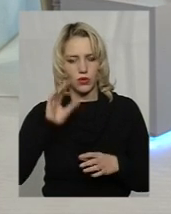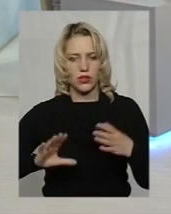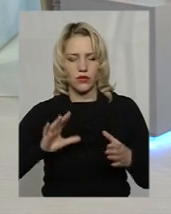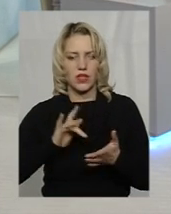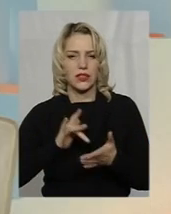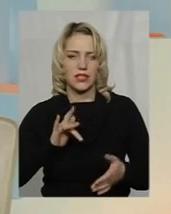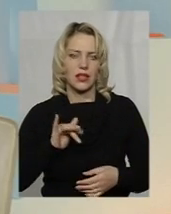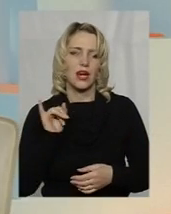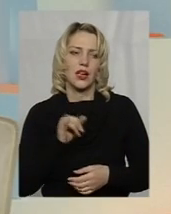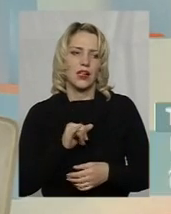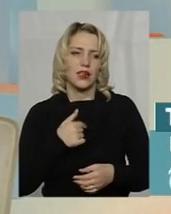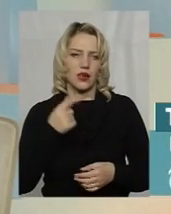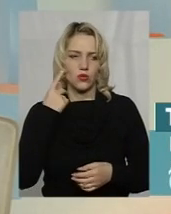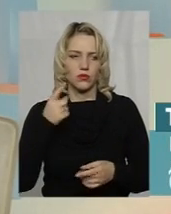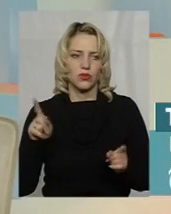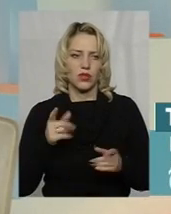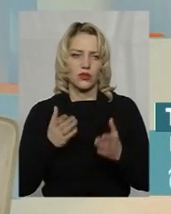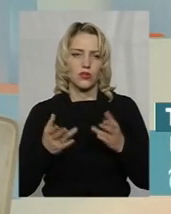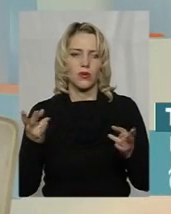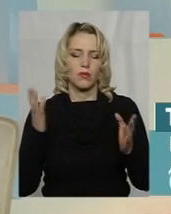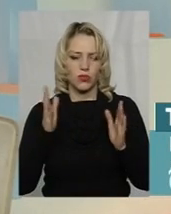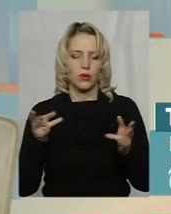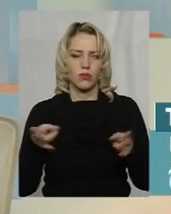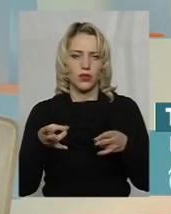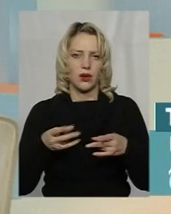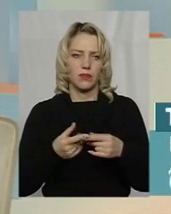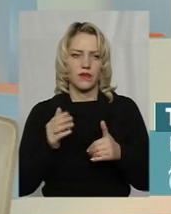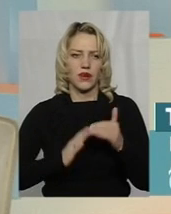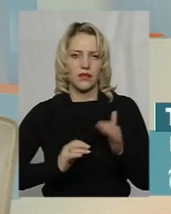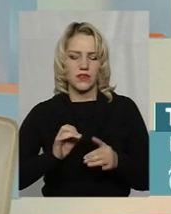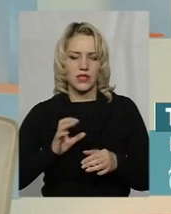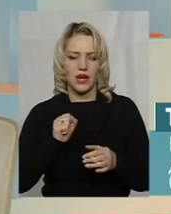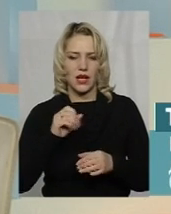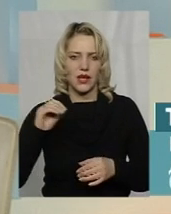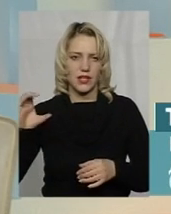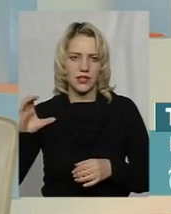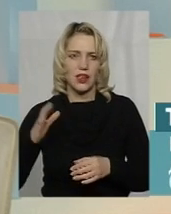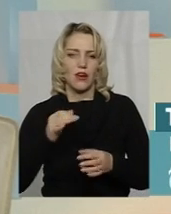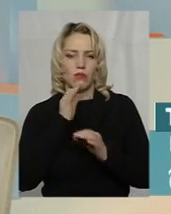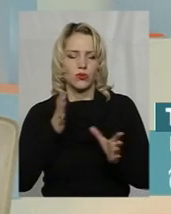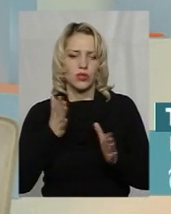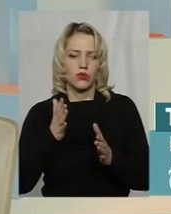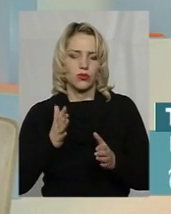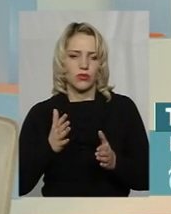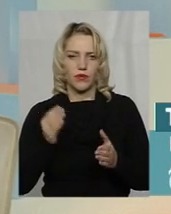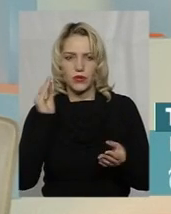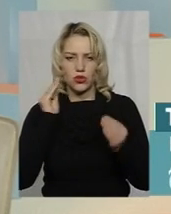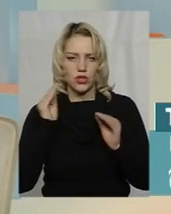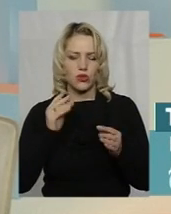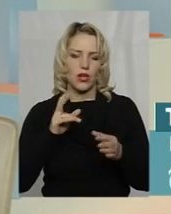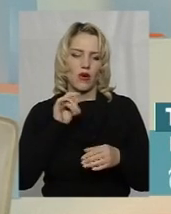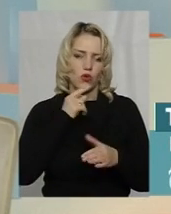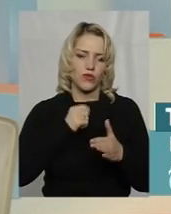центр. Я думаю, якщо буде потреба, фахівці атомної станції з будь-якої точки зору економічне